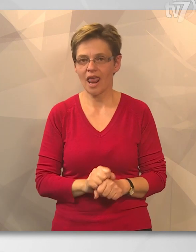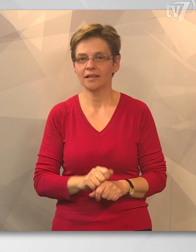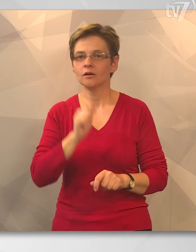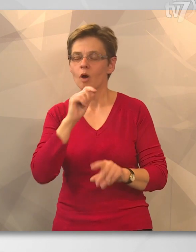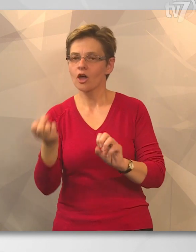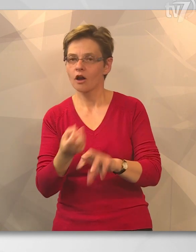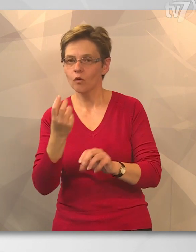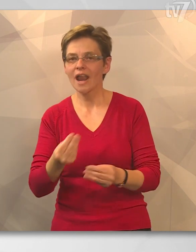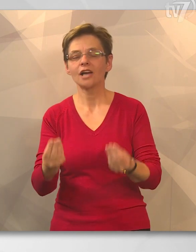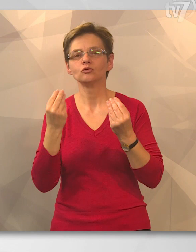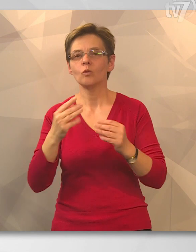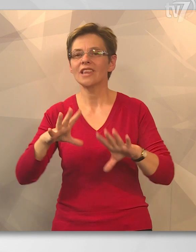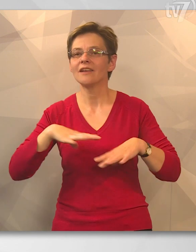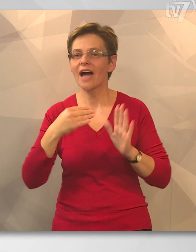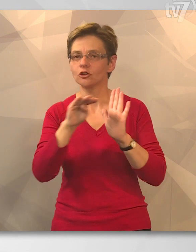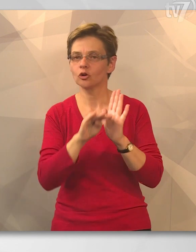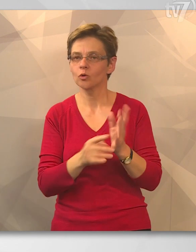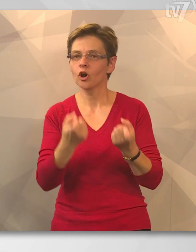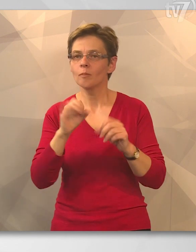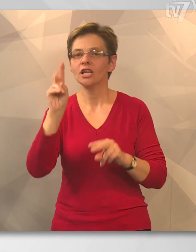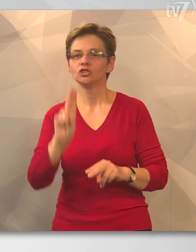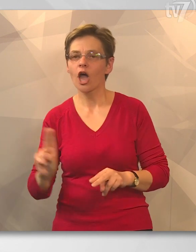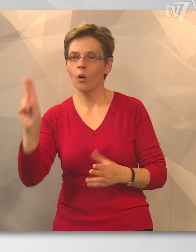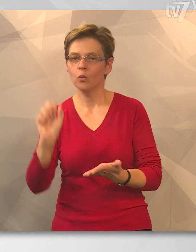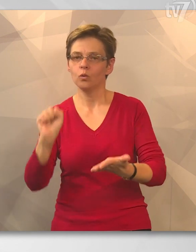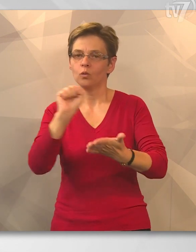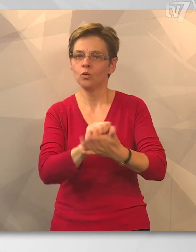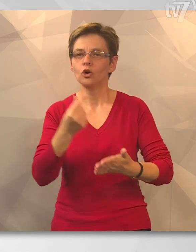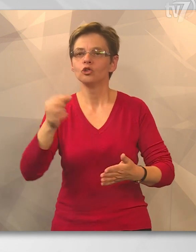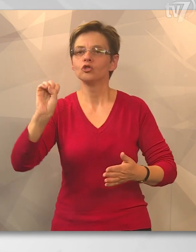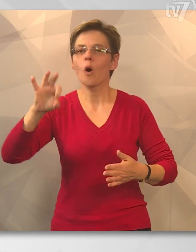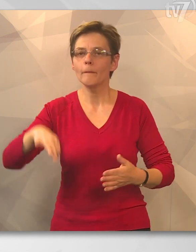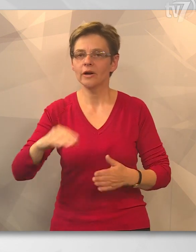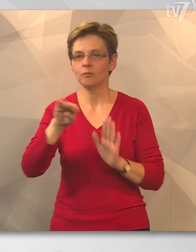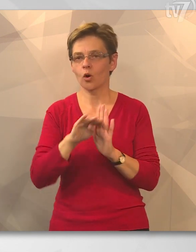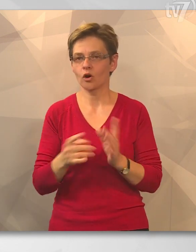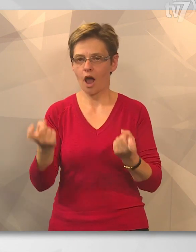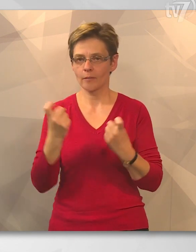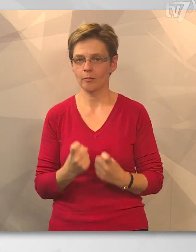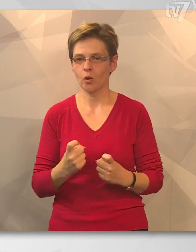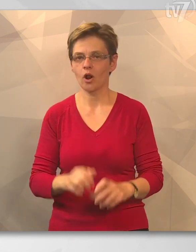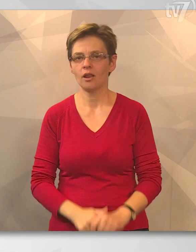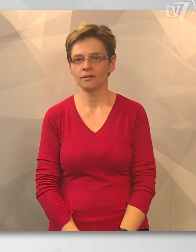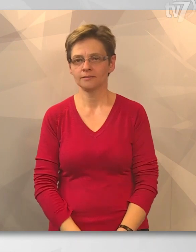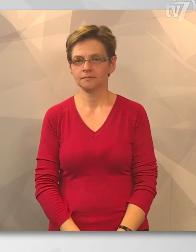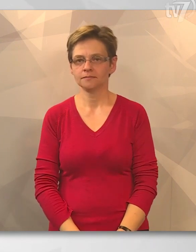Mindezt a hazai forrású modern városok programból és az uniós finanszírozású top programból.